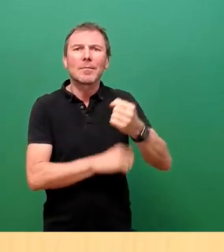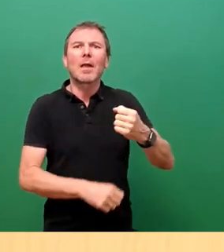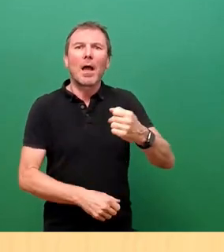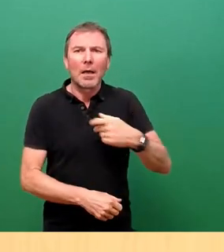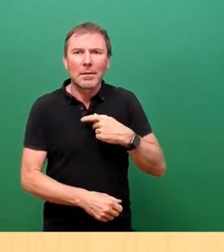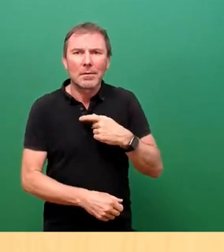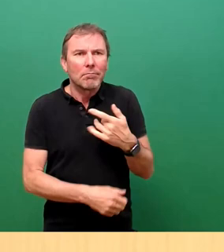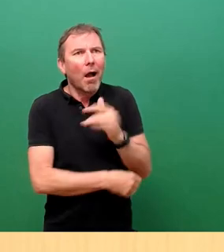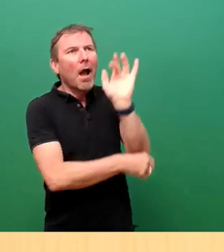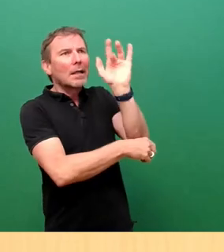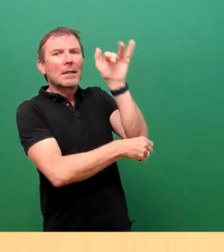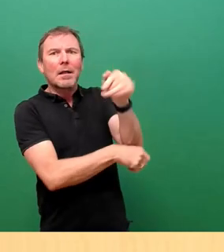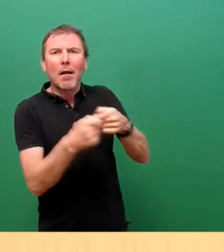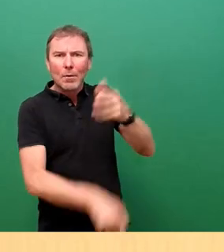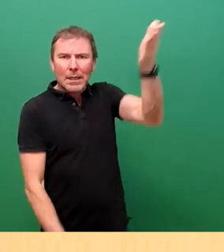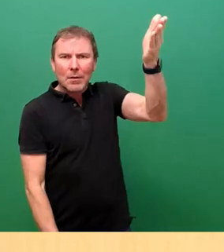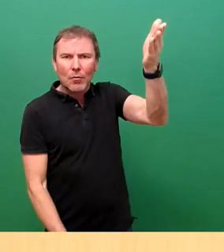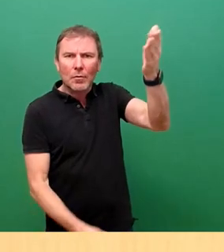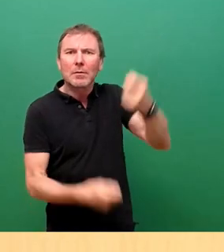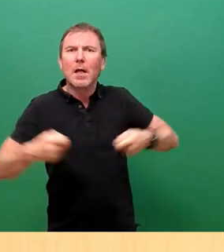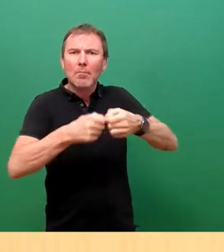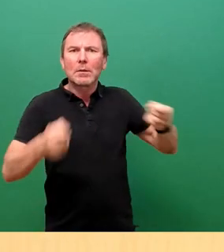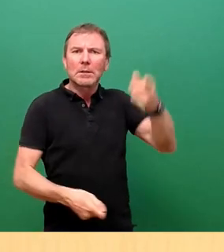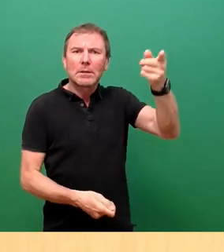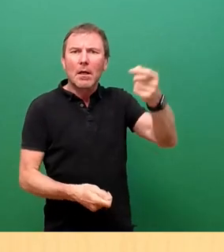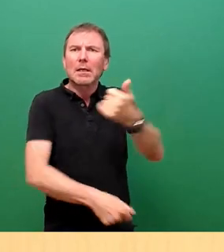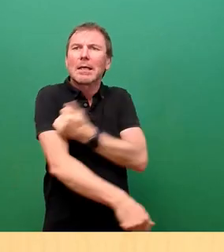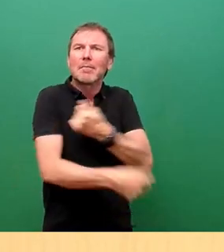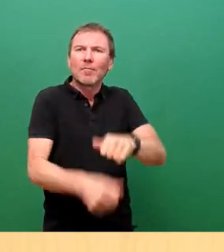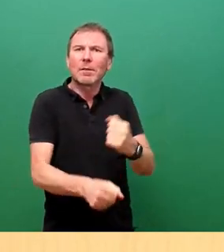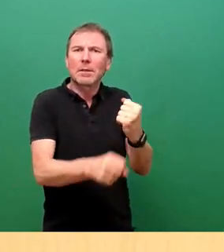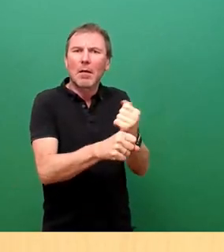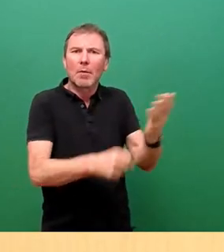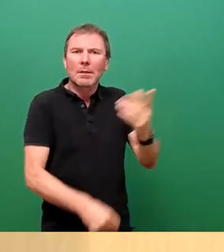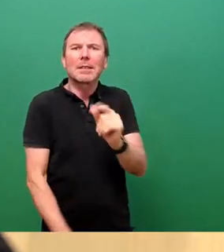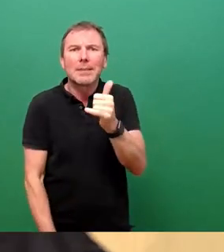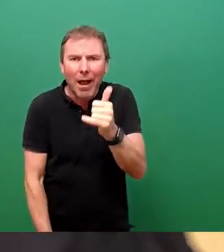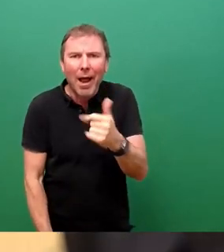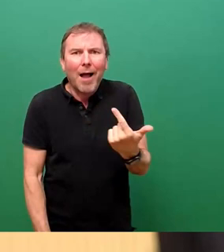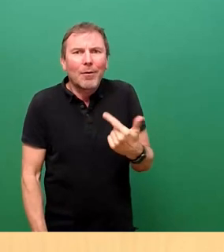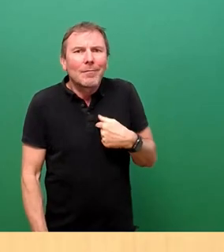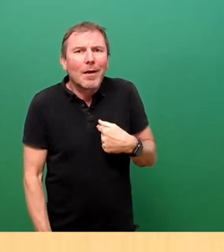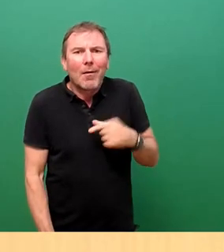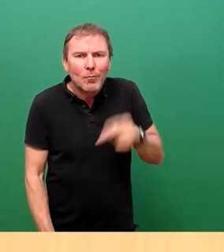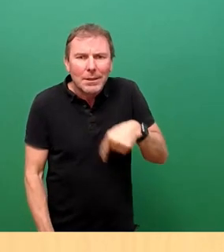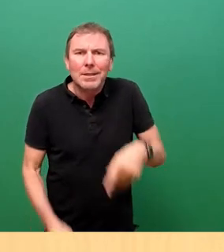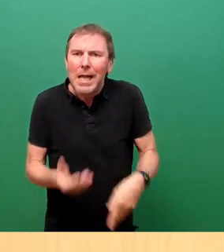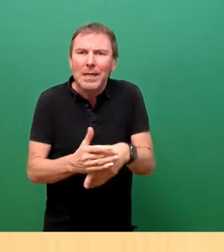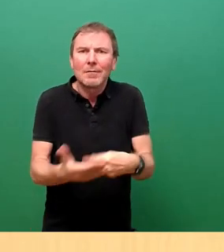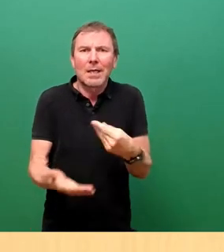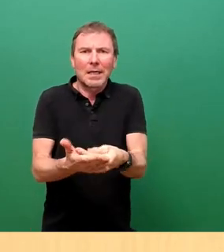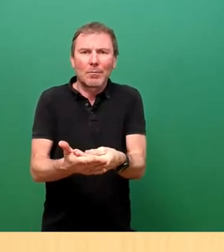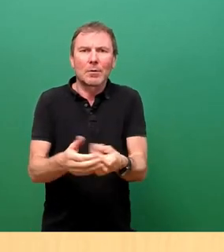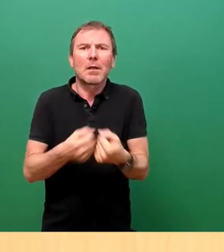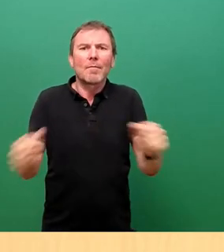die Bundesregierung und der Bundestag in Bezug auf diese Impfpflicht tun. Aber in dieser Phase können wir nur Hilfsangebote setzen. Die Freien Wähler haben eine